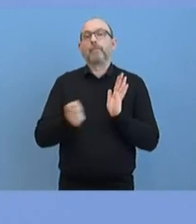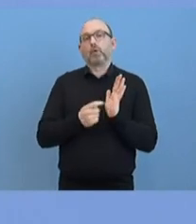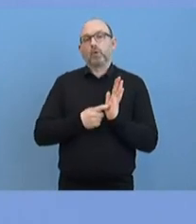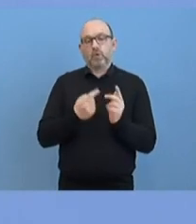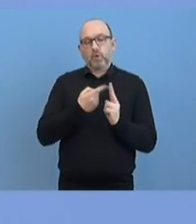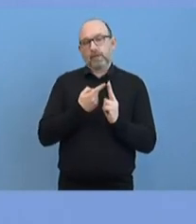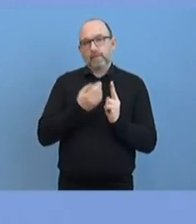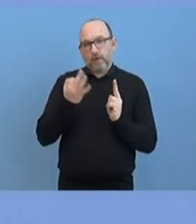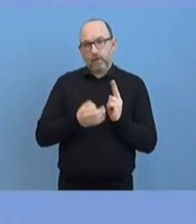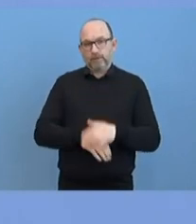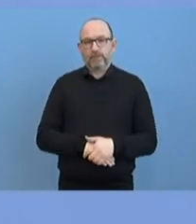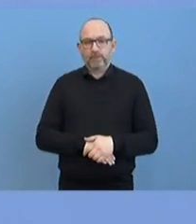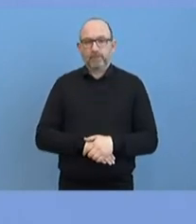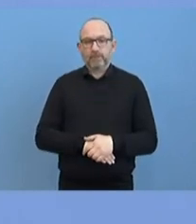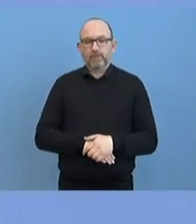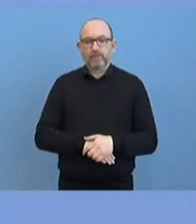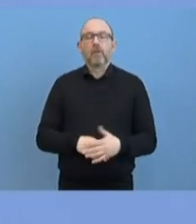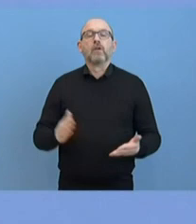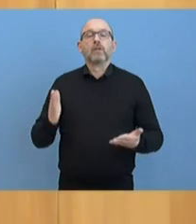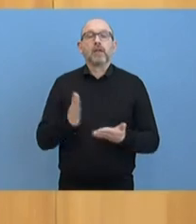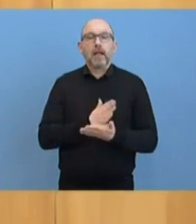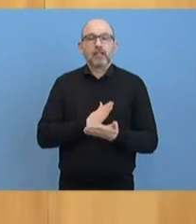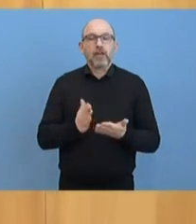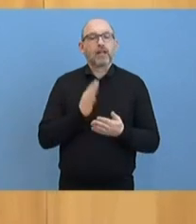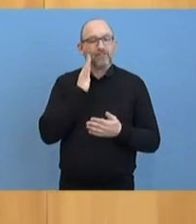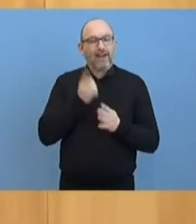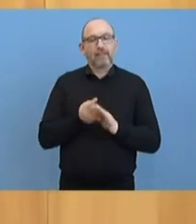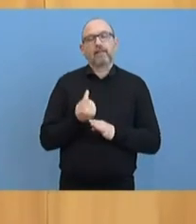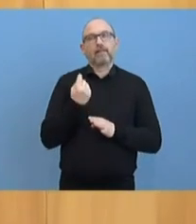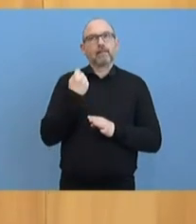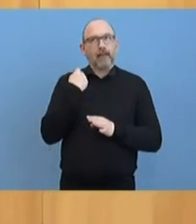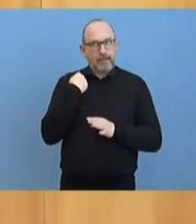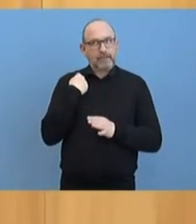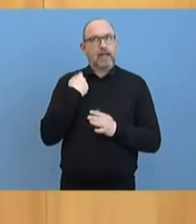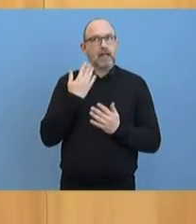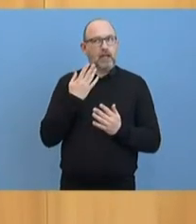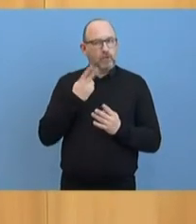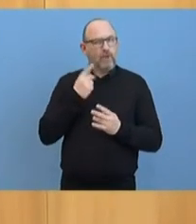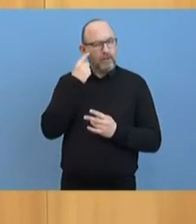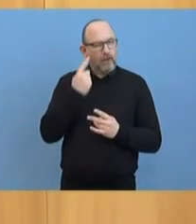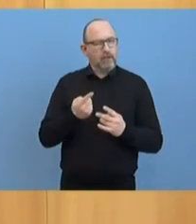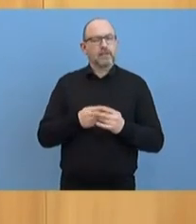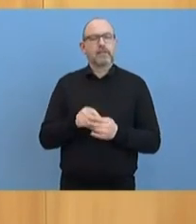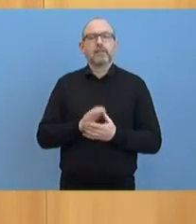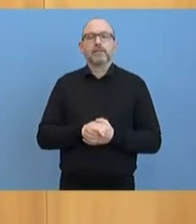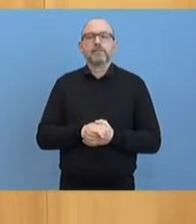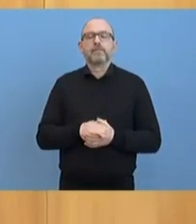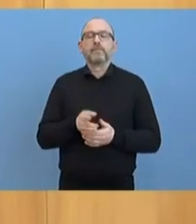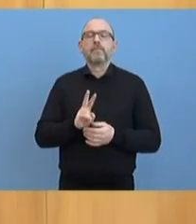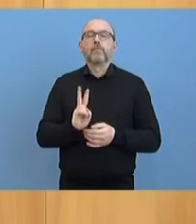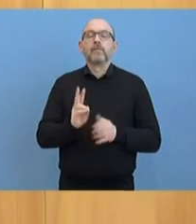Also die Entscheidung wurde gestern getroffen, nach meiner Kenntnis, unter Beteiligung des